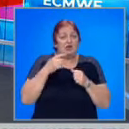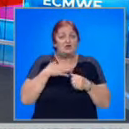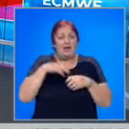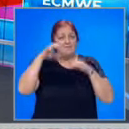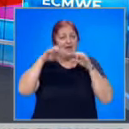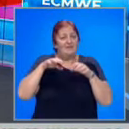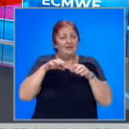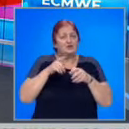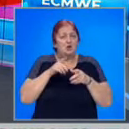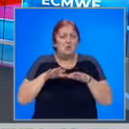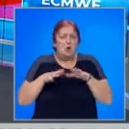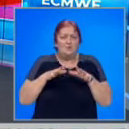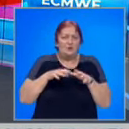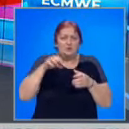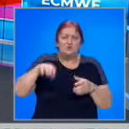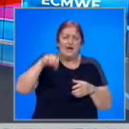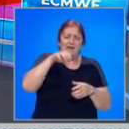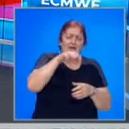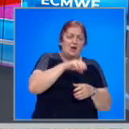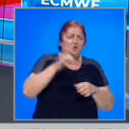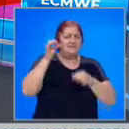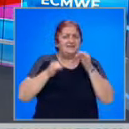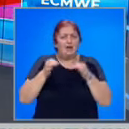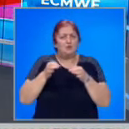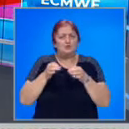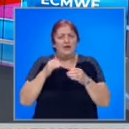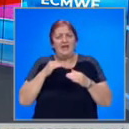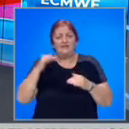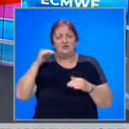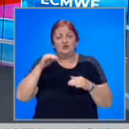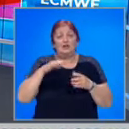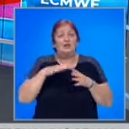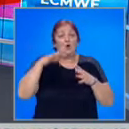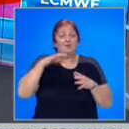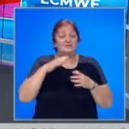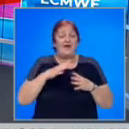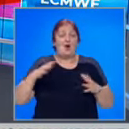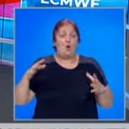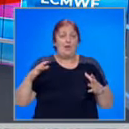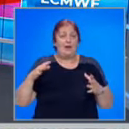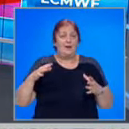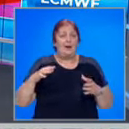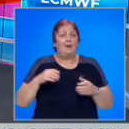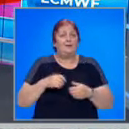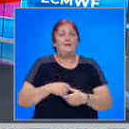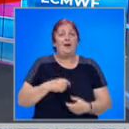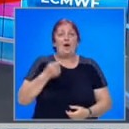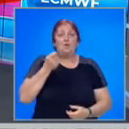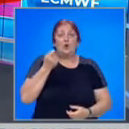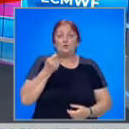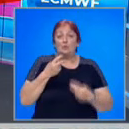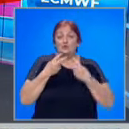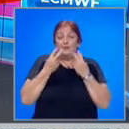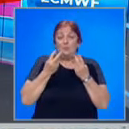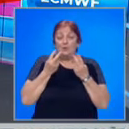захлаждане обаче ще има и валежи и вероятността за райони с градушка и значителни количества е твърде голяма.